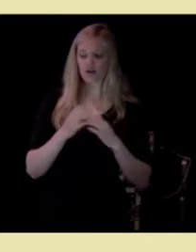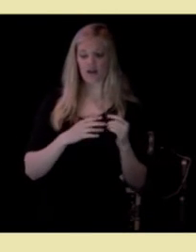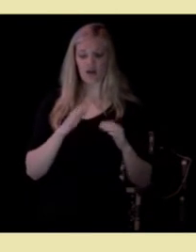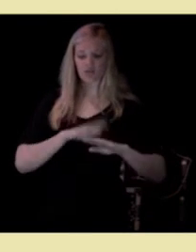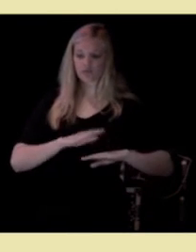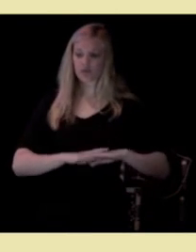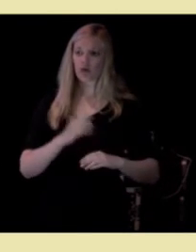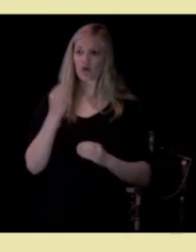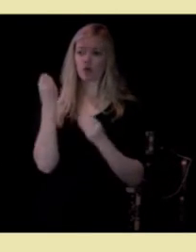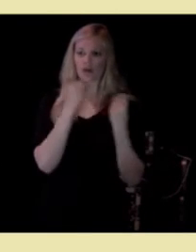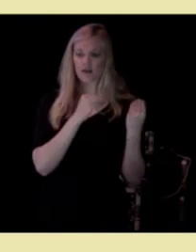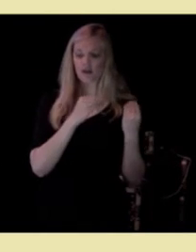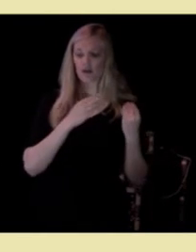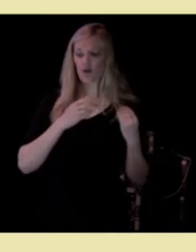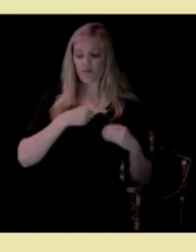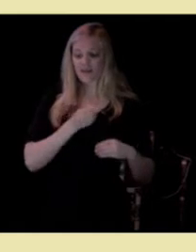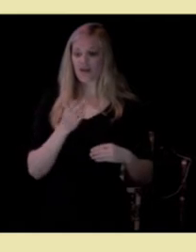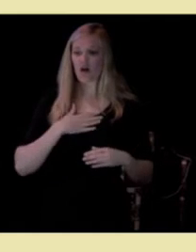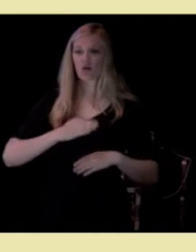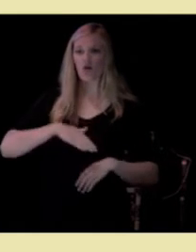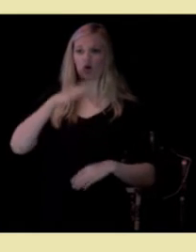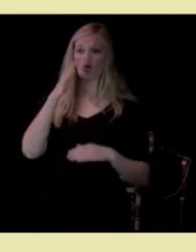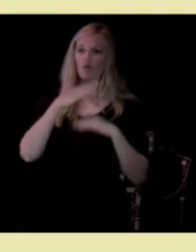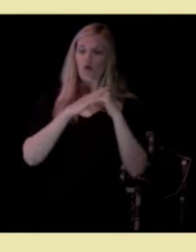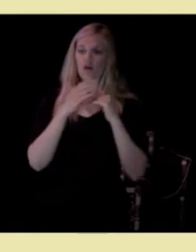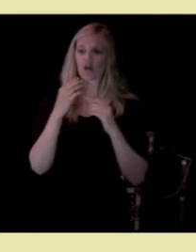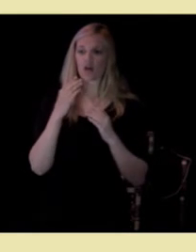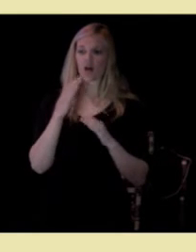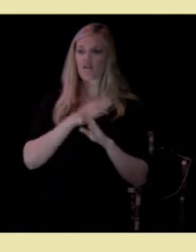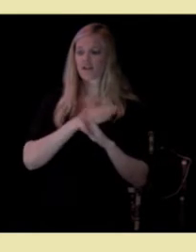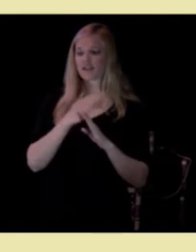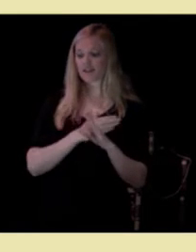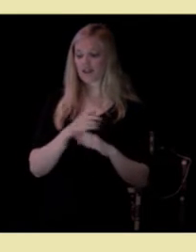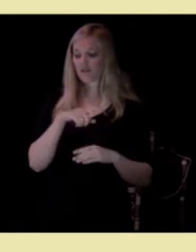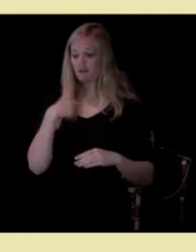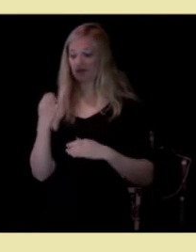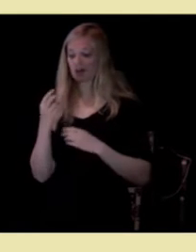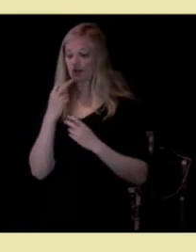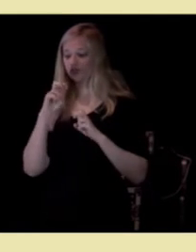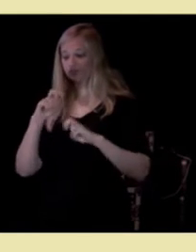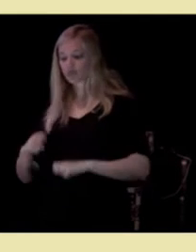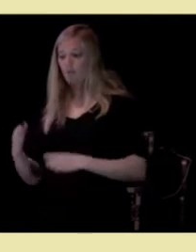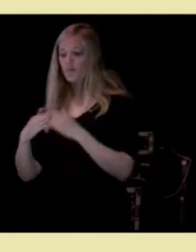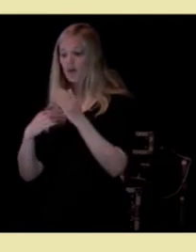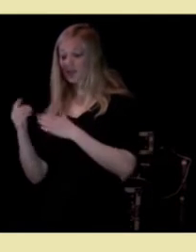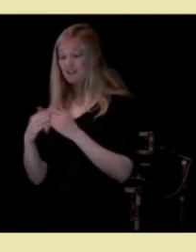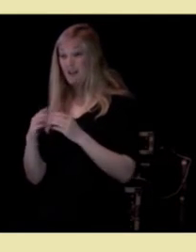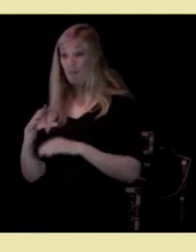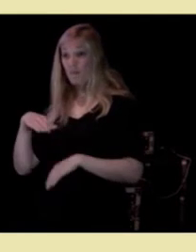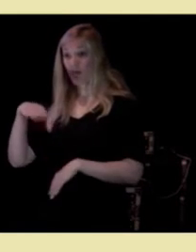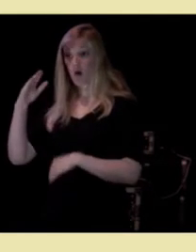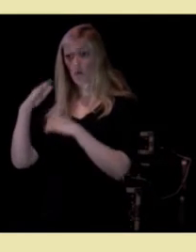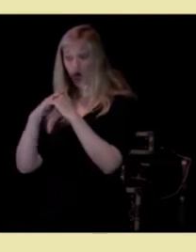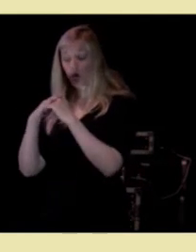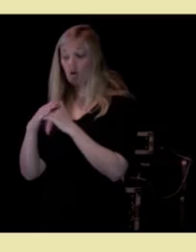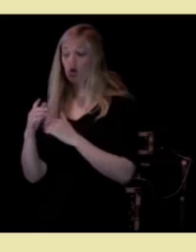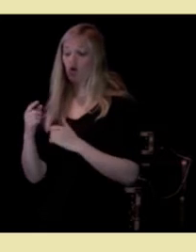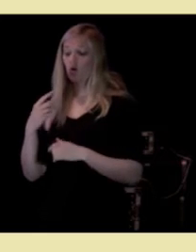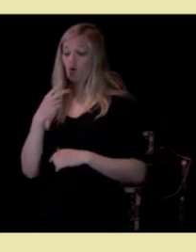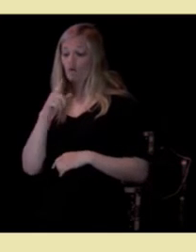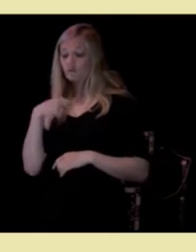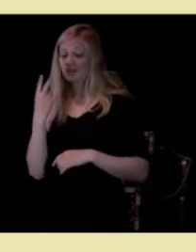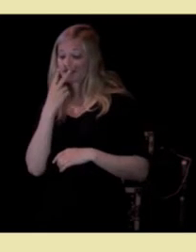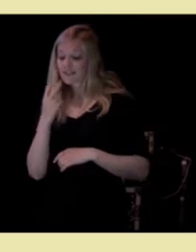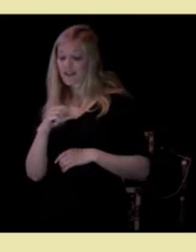holde høy nok kvalitet. Vi vil undersøke om praksisen i utdanningene er god nok og vi vil se på om